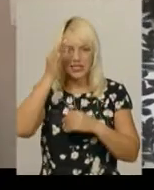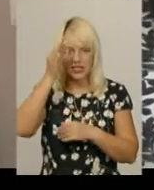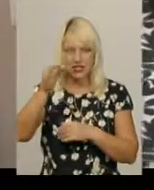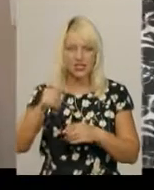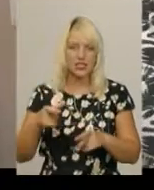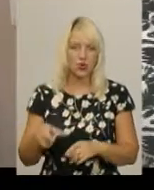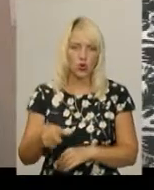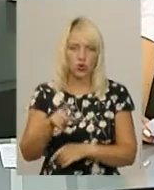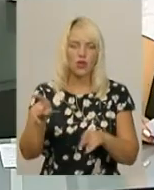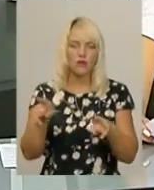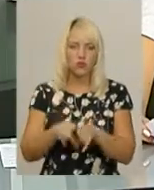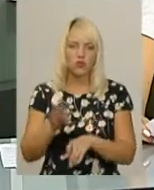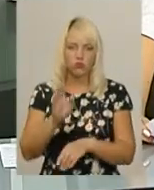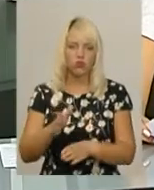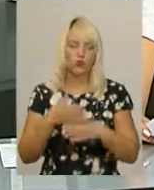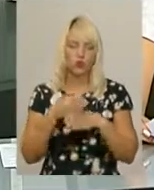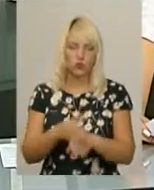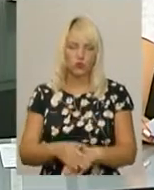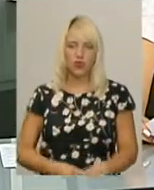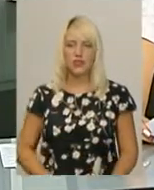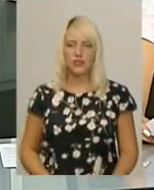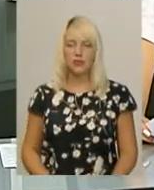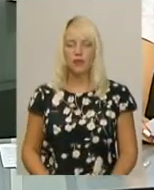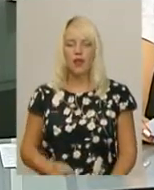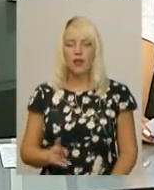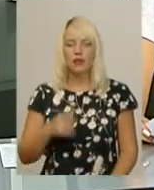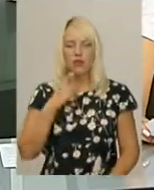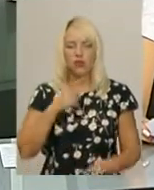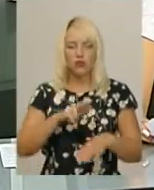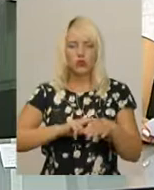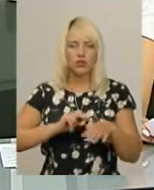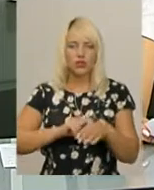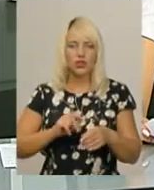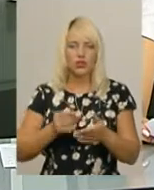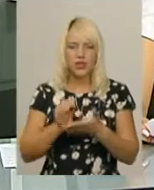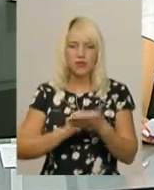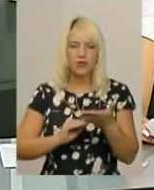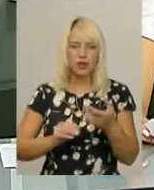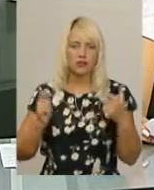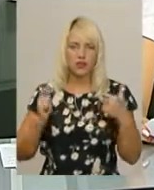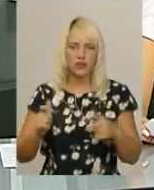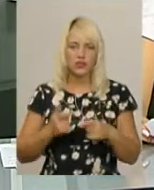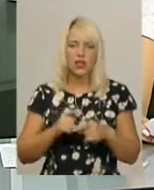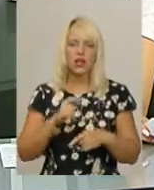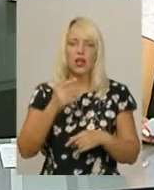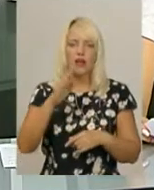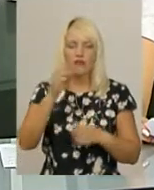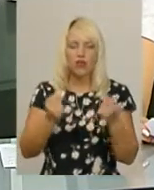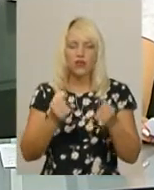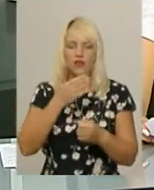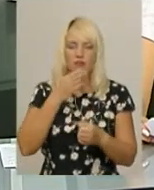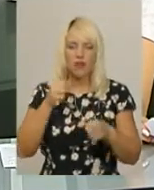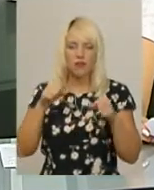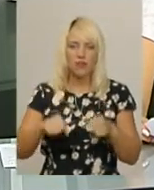руйнуватися. Як говорить пресофіцер патрульної поліції у Хмельницькій області Роман Мартинюк, водій не має